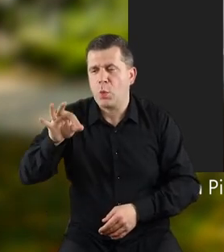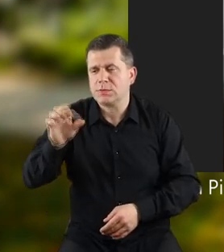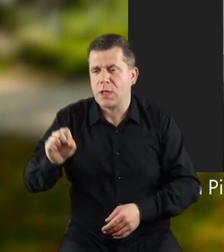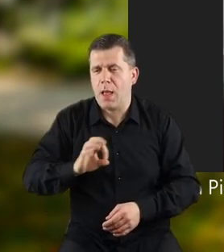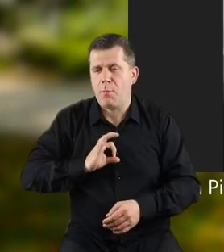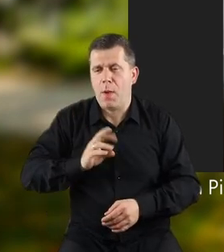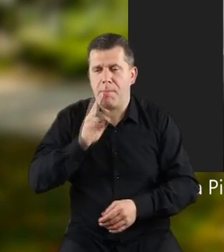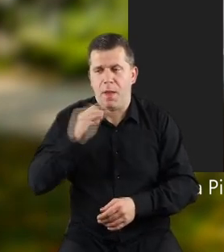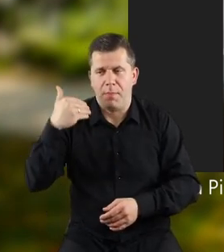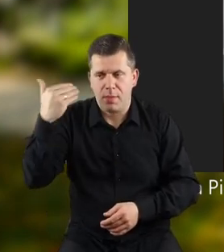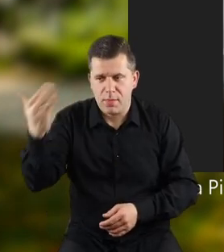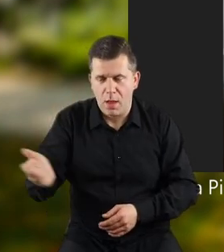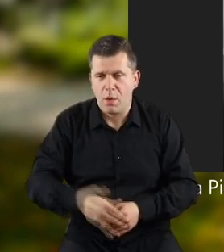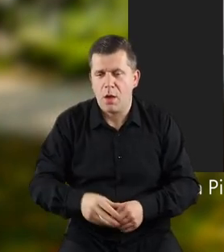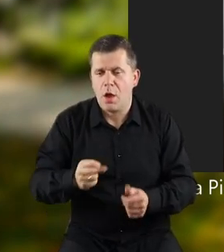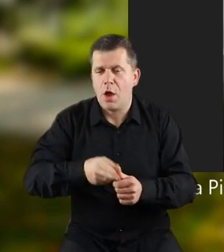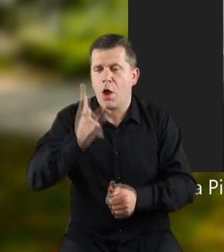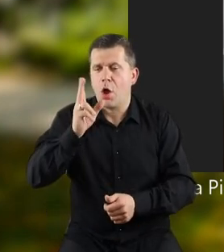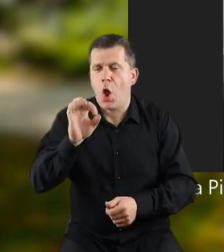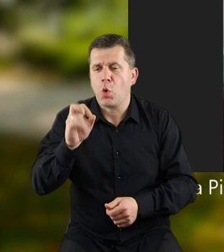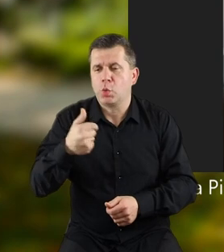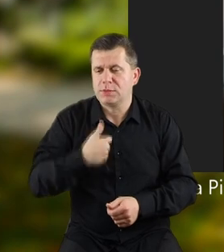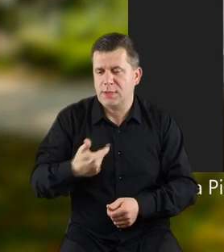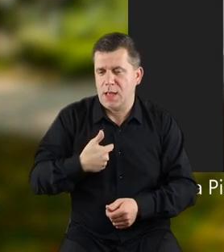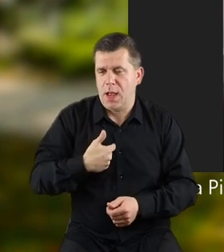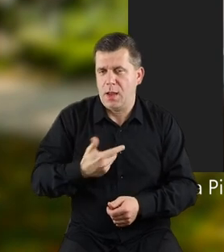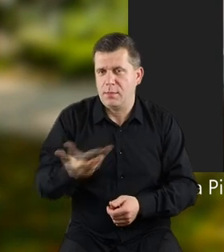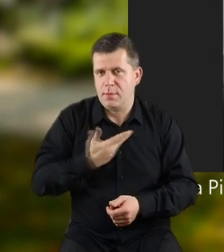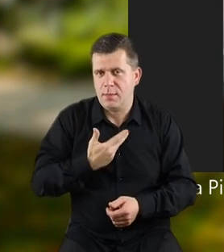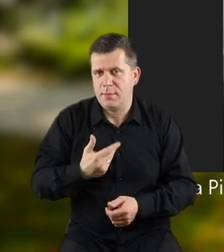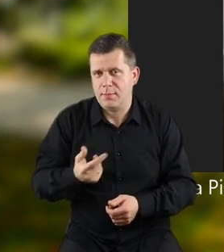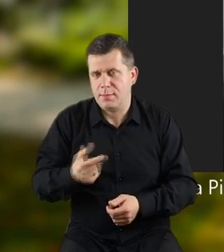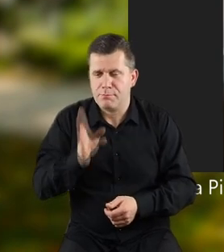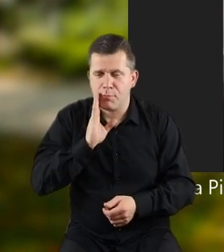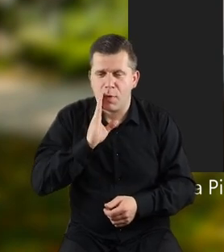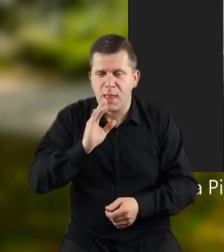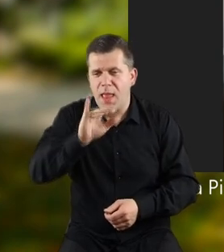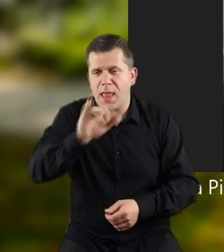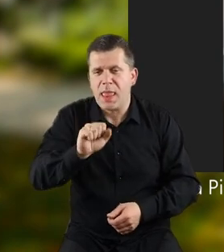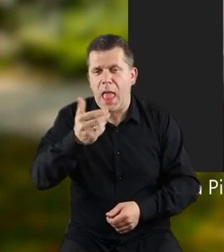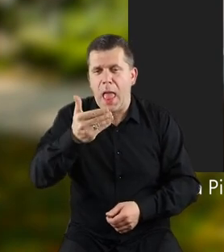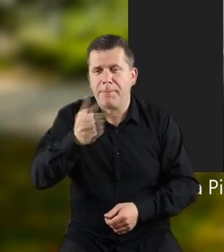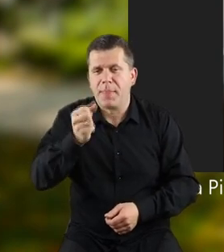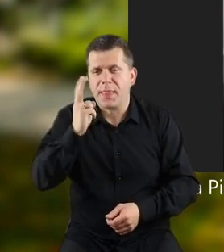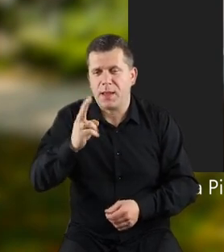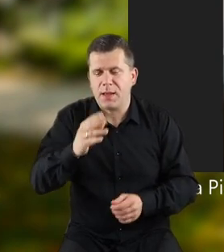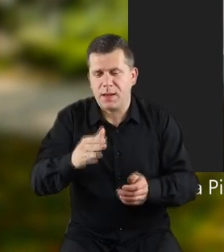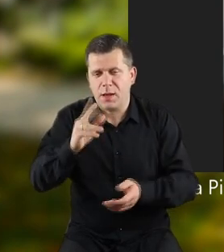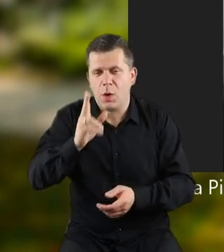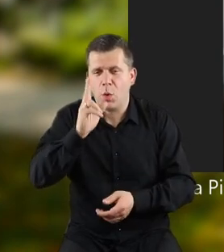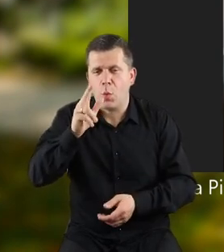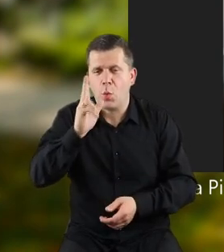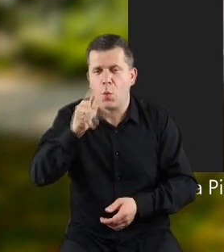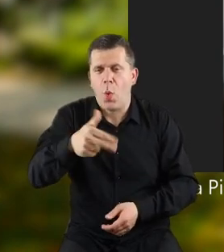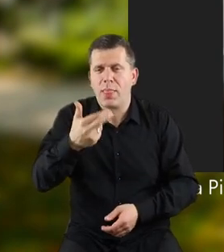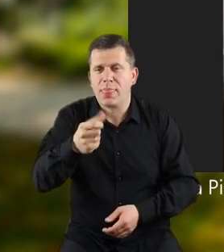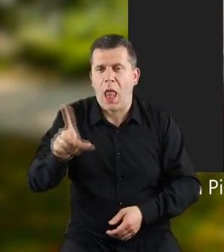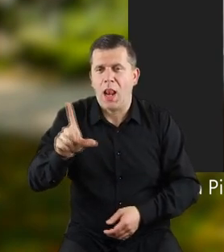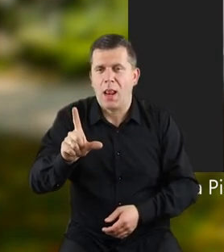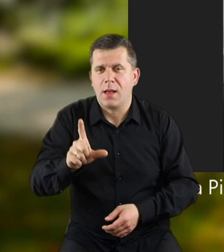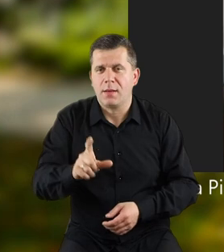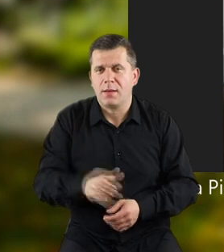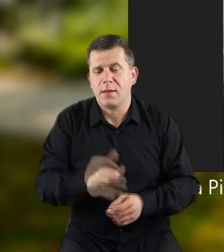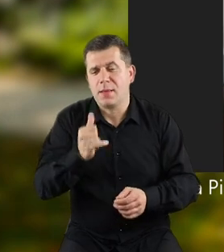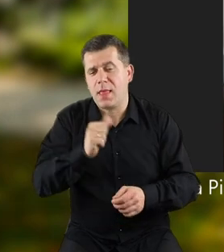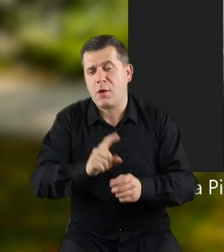i Musię dostała moja mama, a Kokusię dostałam ja, to taki prawie jamnik, nie jamnik, taki kundelek, no i